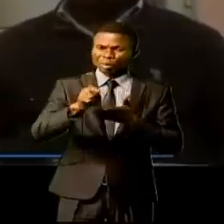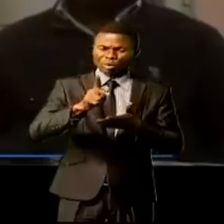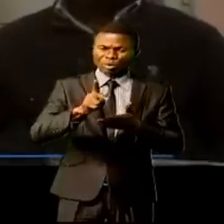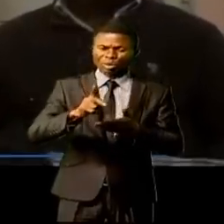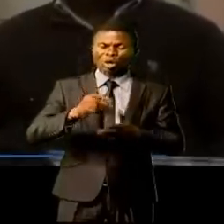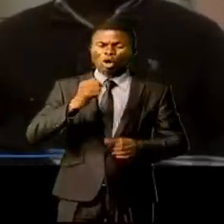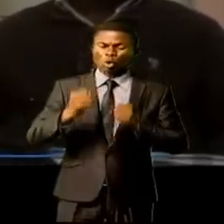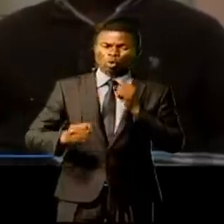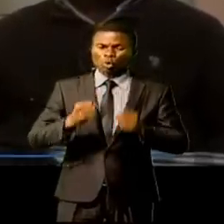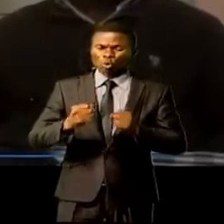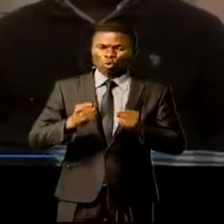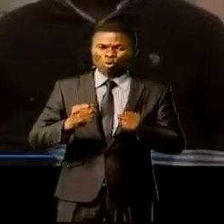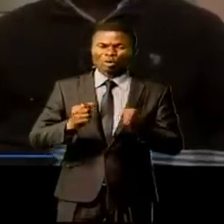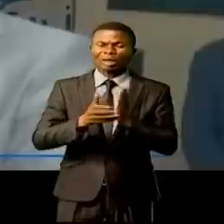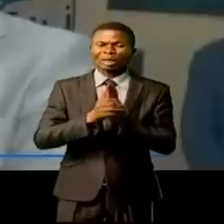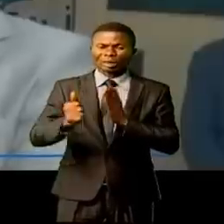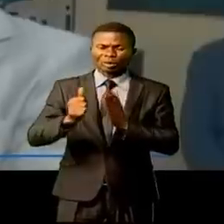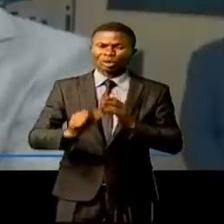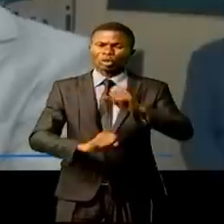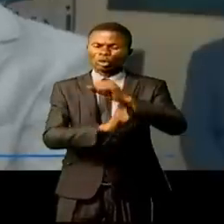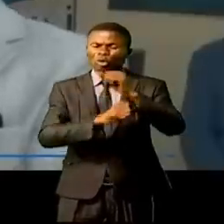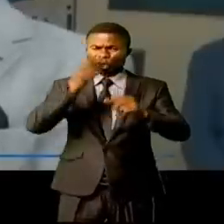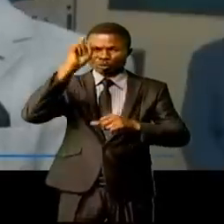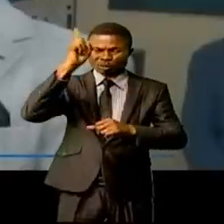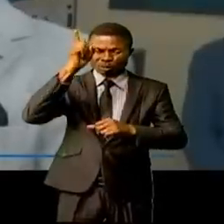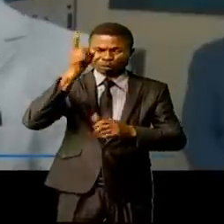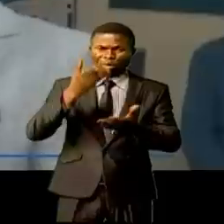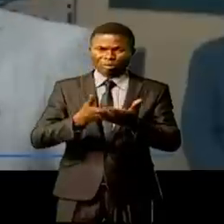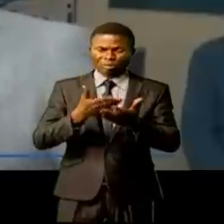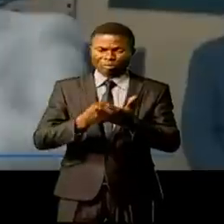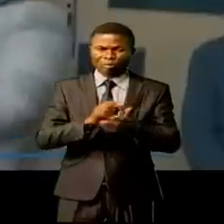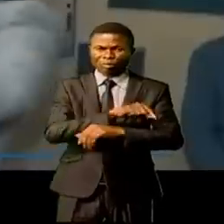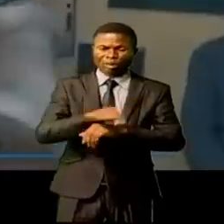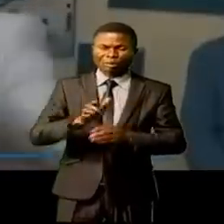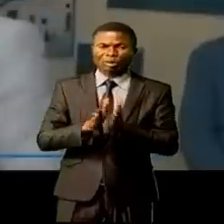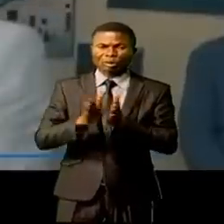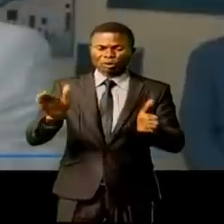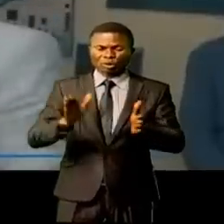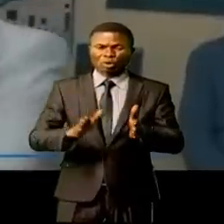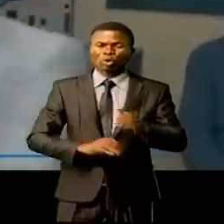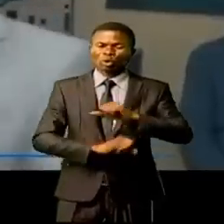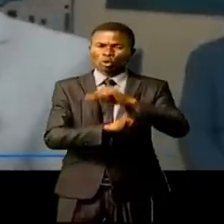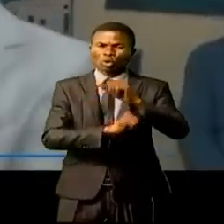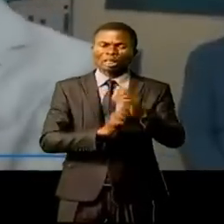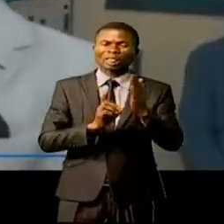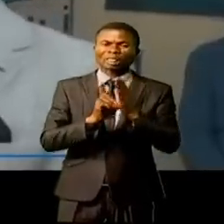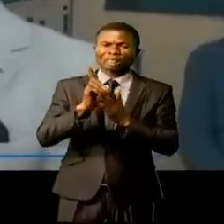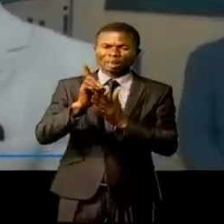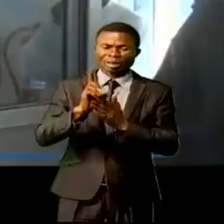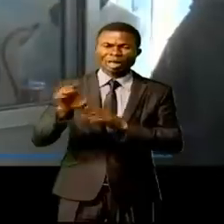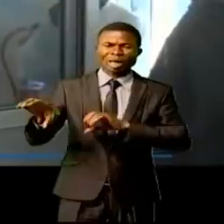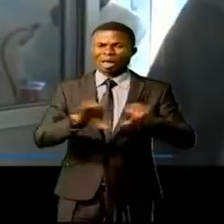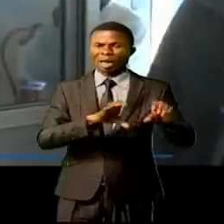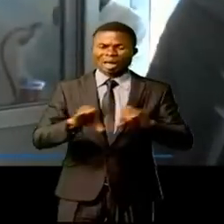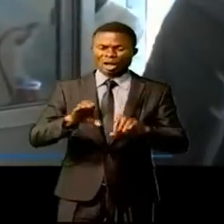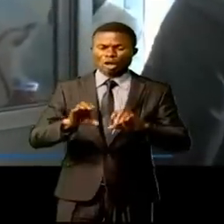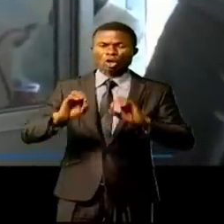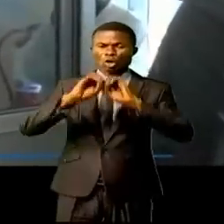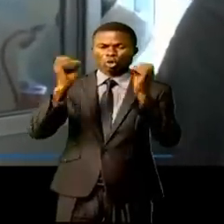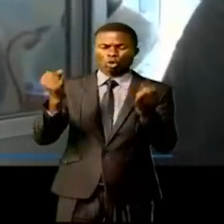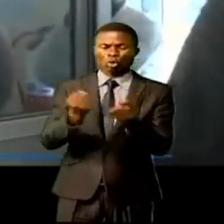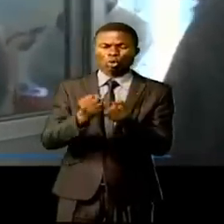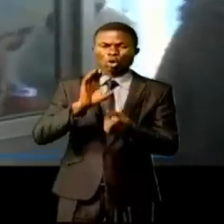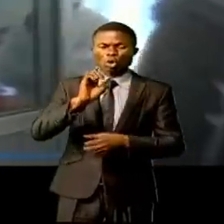performance, deux piliers principaux sous lesquels la direction générale s'appuie pour booster les activités de cet établissement